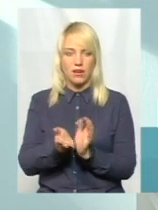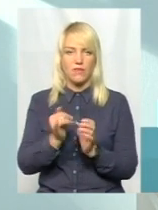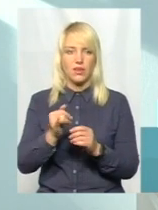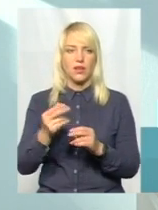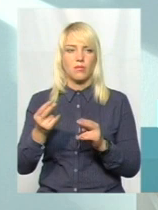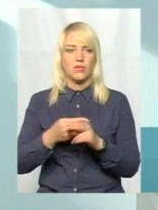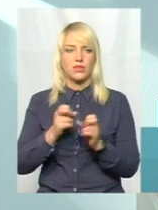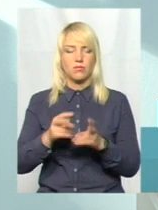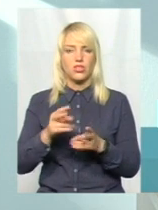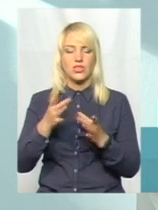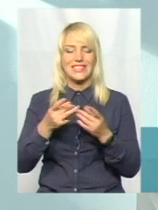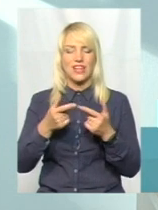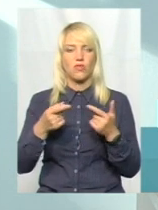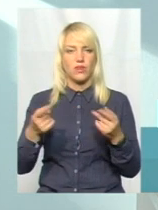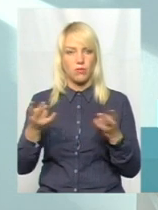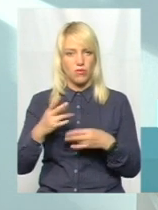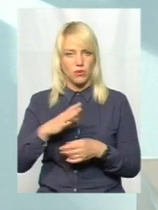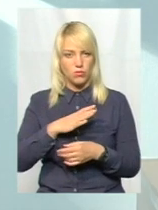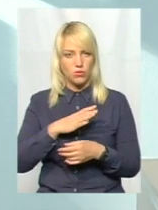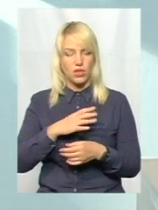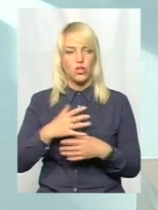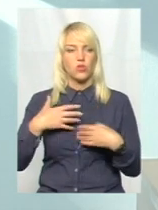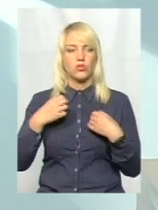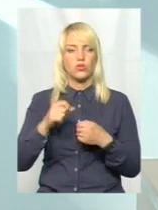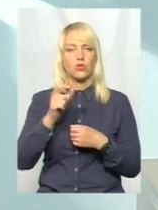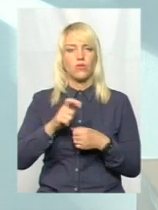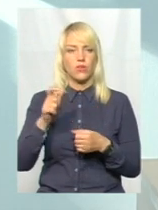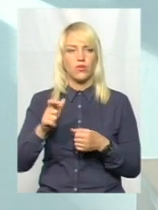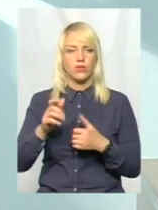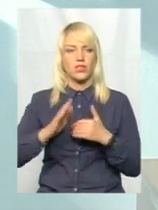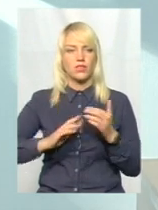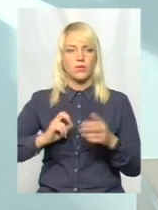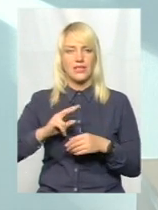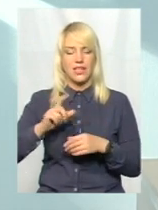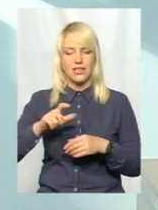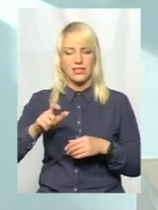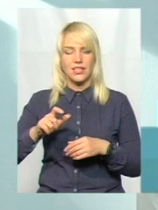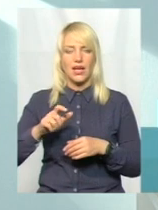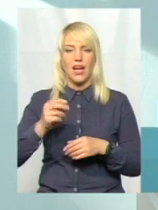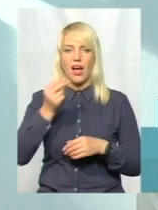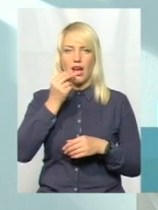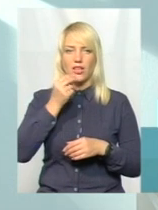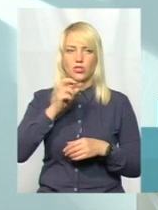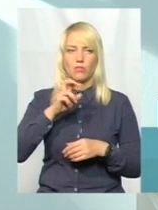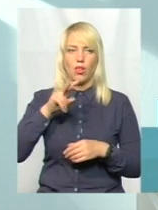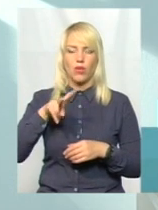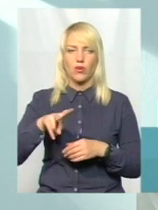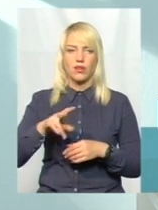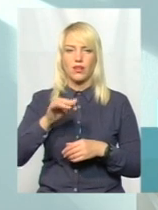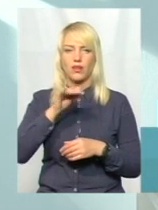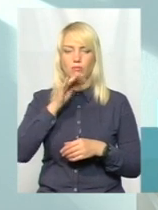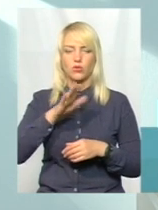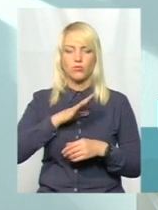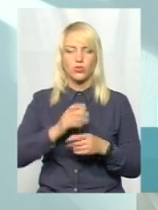продукт чи безпечна сировина, з якого ми це готуємо. Здорові люди, спеціалісти харчоблоку, які не можуть бути джерелом інфекції,